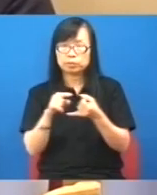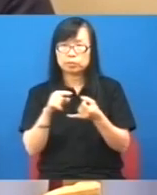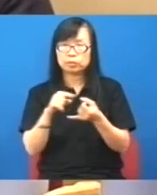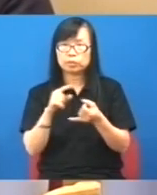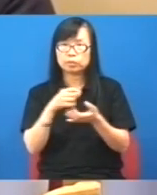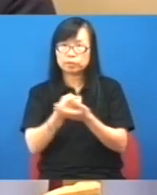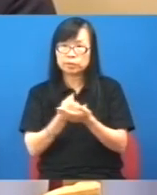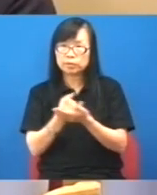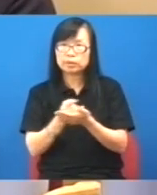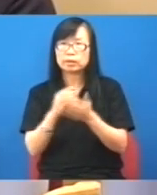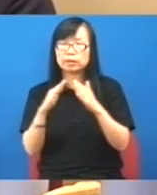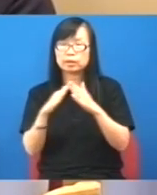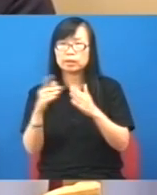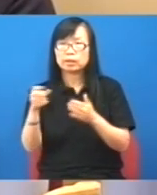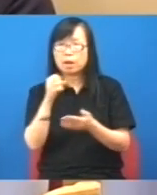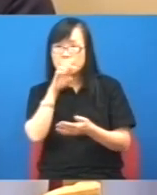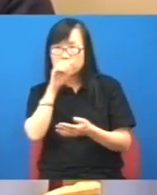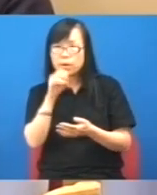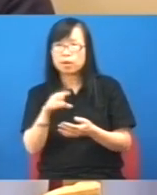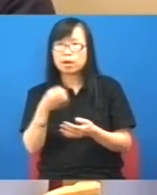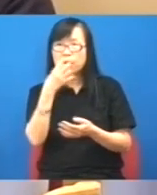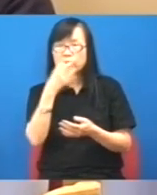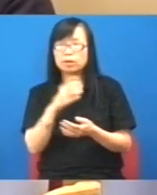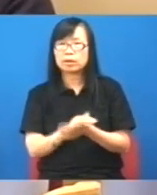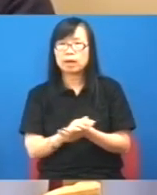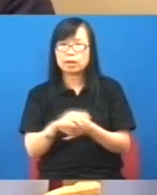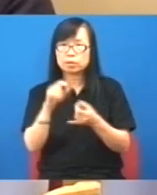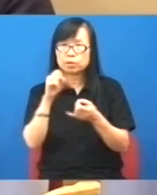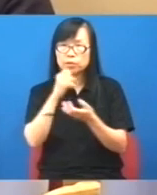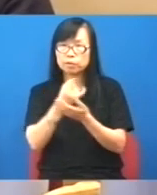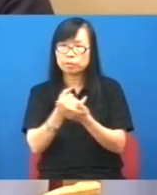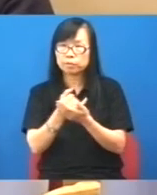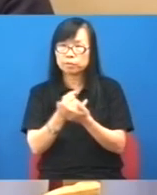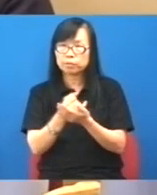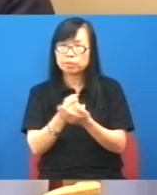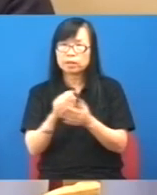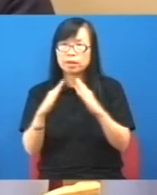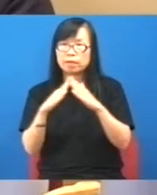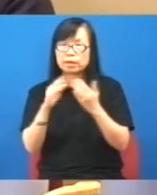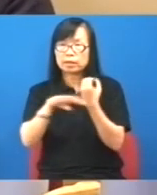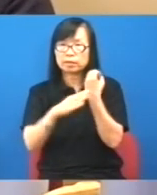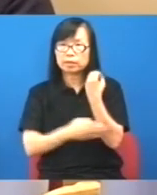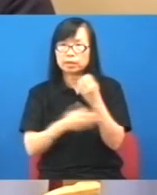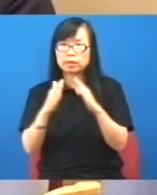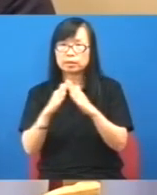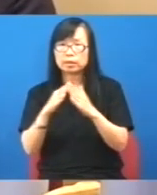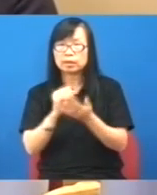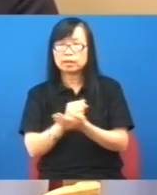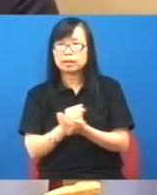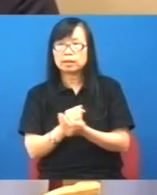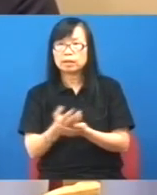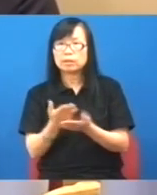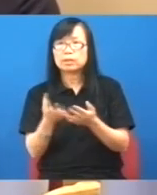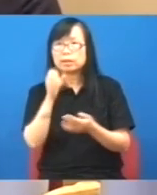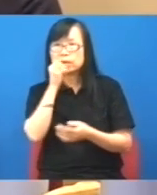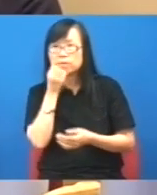港關係有關的東西的時候在中審判之前不能夠搞清楚的事可以提